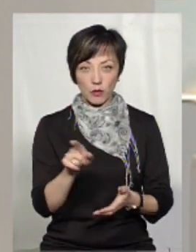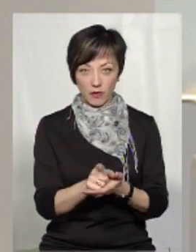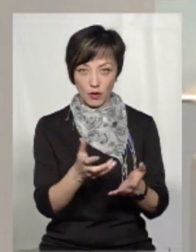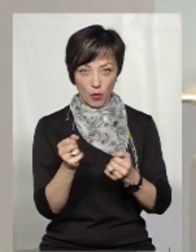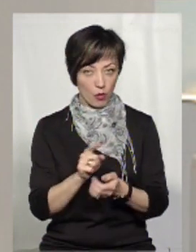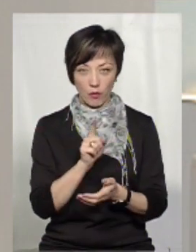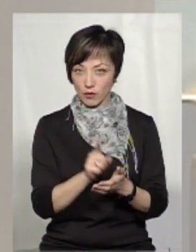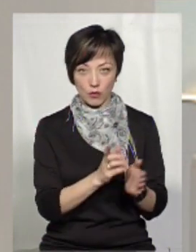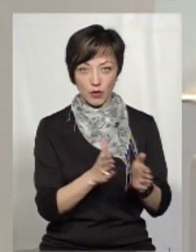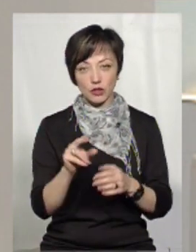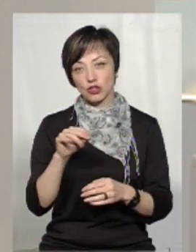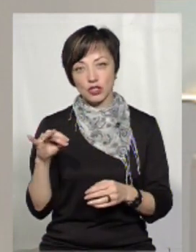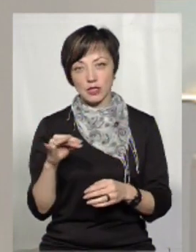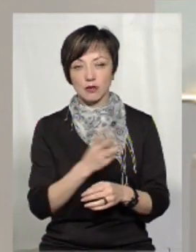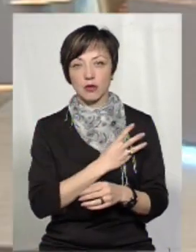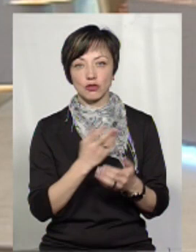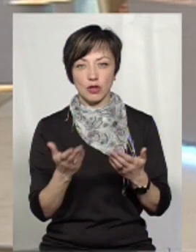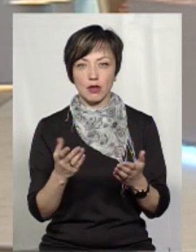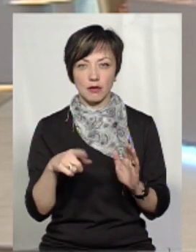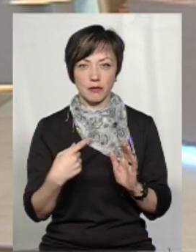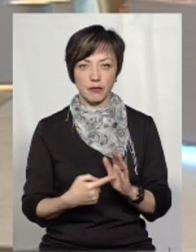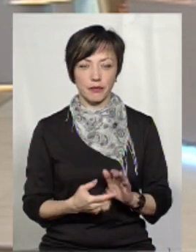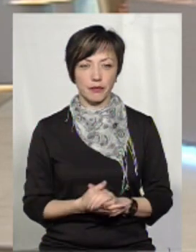отримати в обов'язковому порядку, чи це за бажанням?